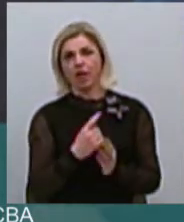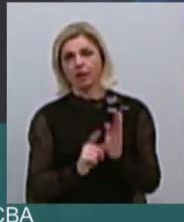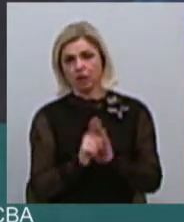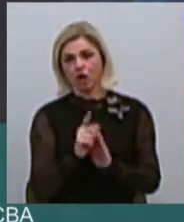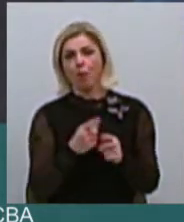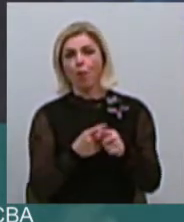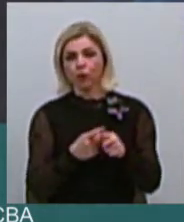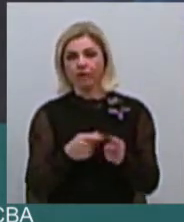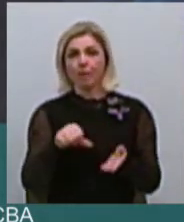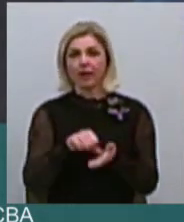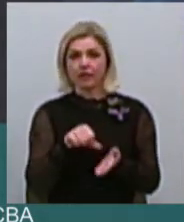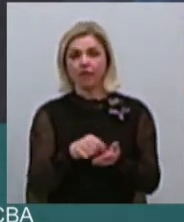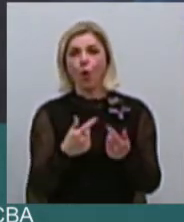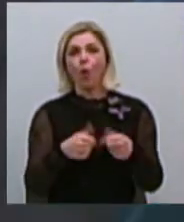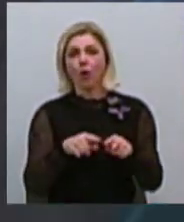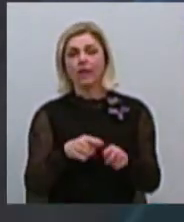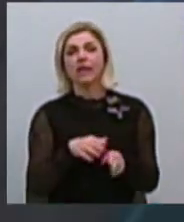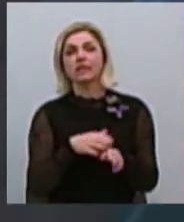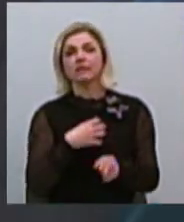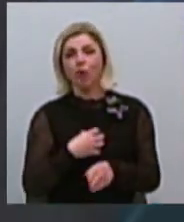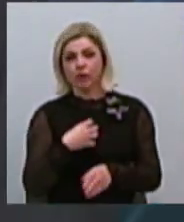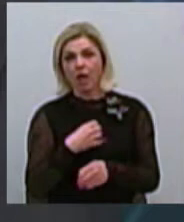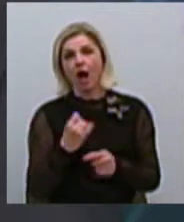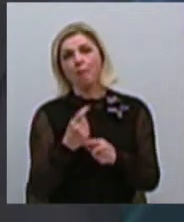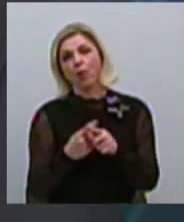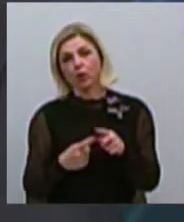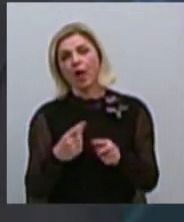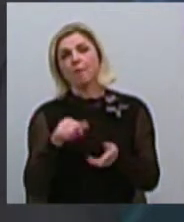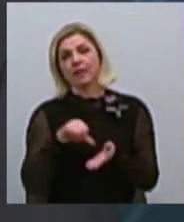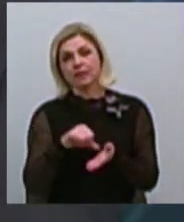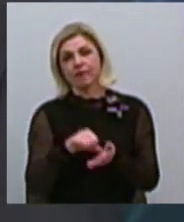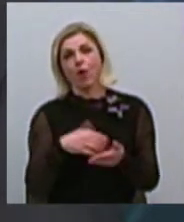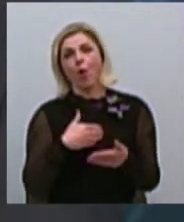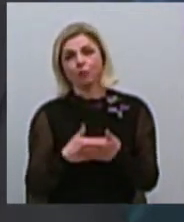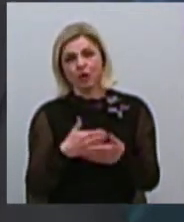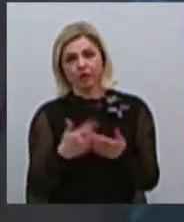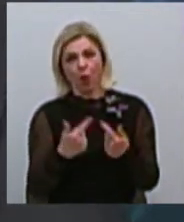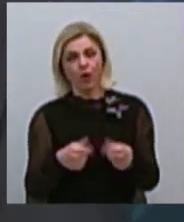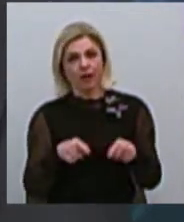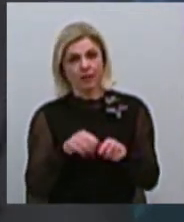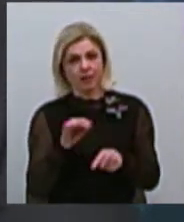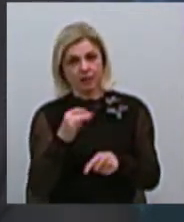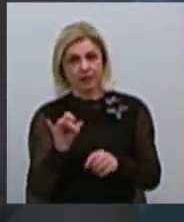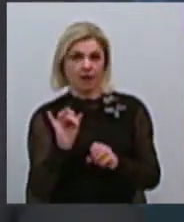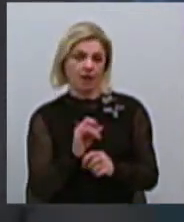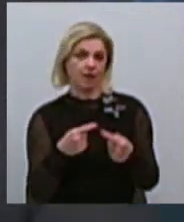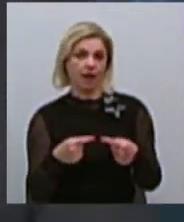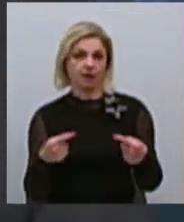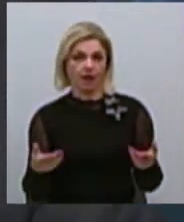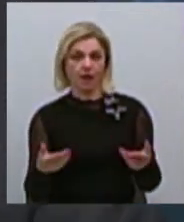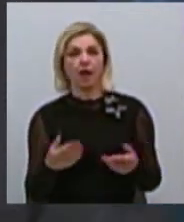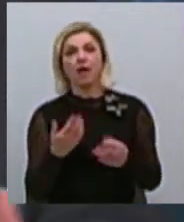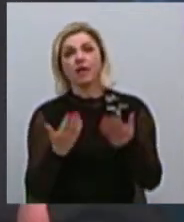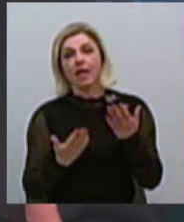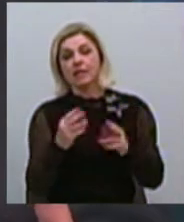– це представители органов исполнительной власти, половина – це представители общин, общественних організаций і т.д. Которые, собственно